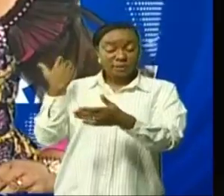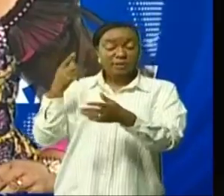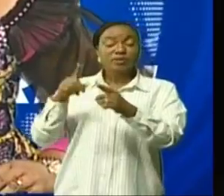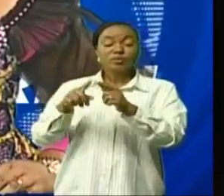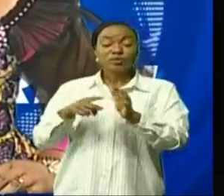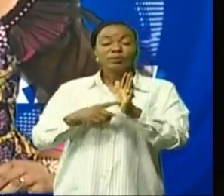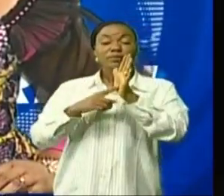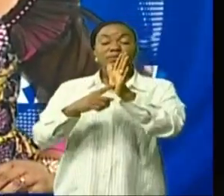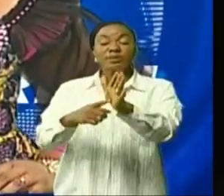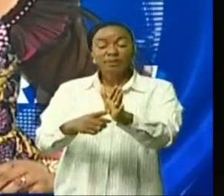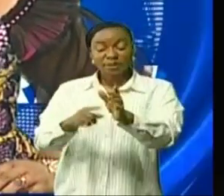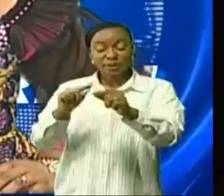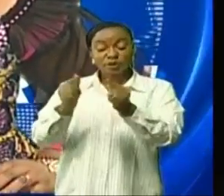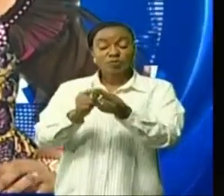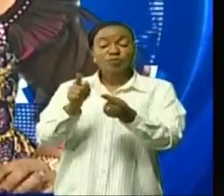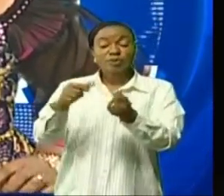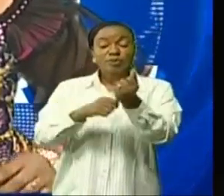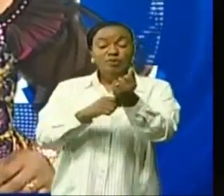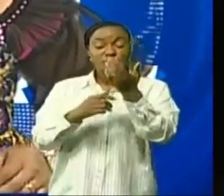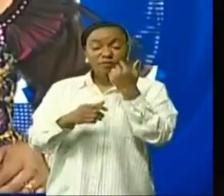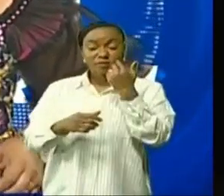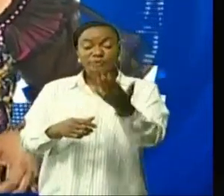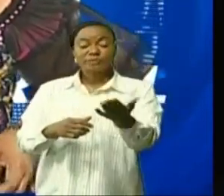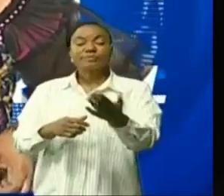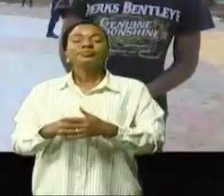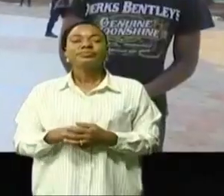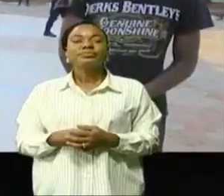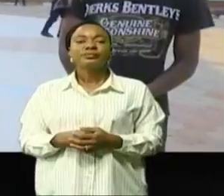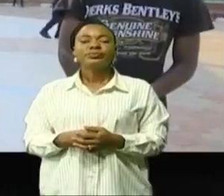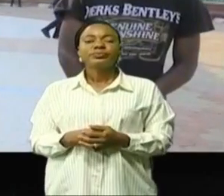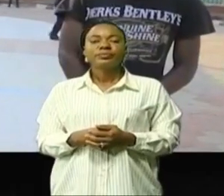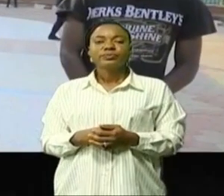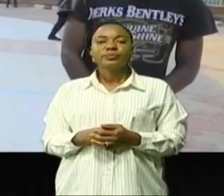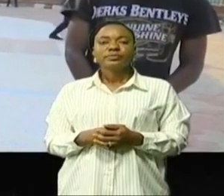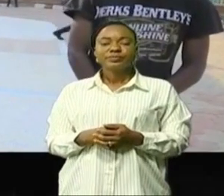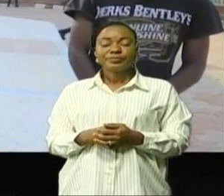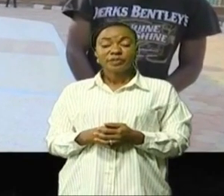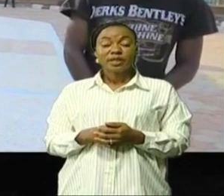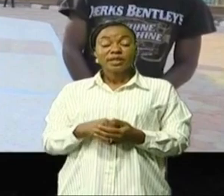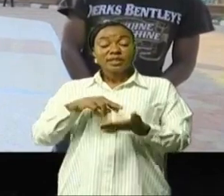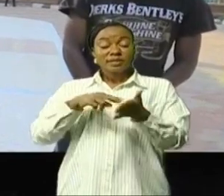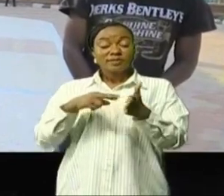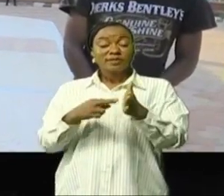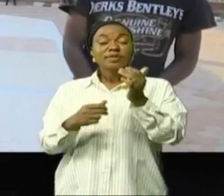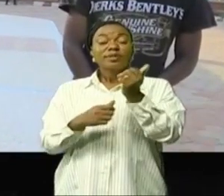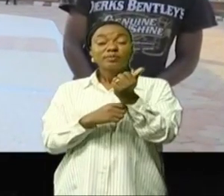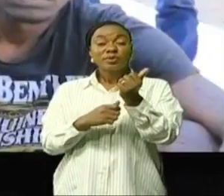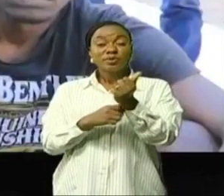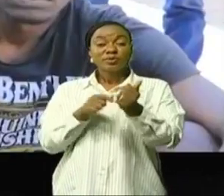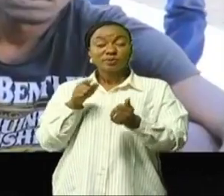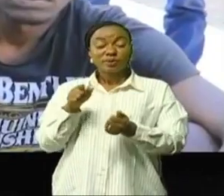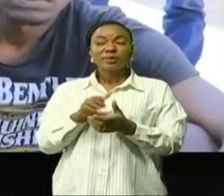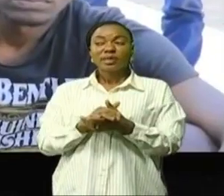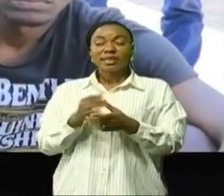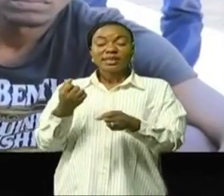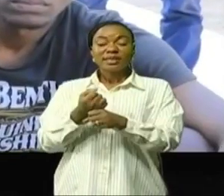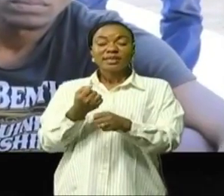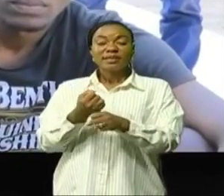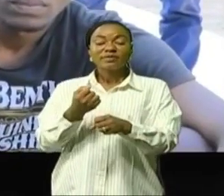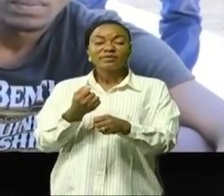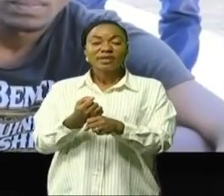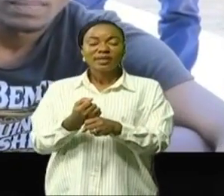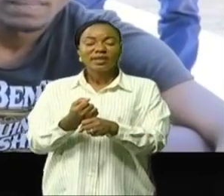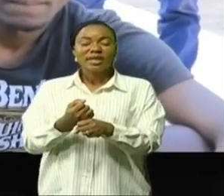Litori, Loubou et Amké-Shamadjounis, Union-Sélimanie. Le réseau de kidnappeurs opéra en ville de Bounia et environ,